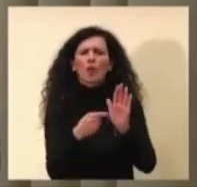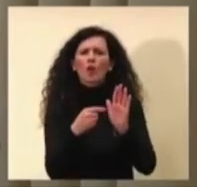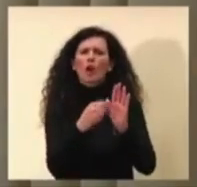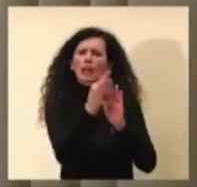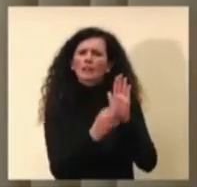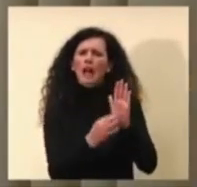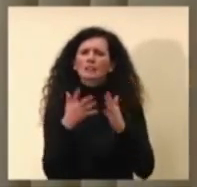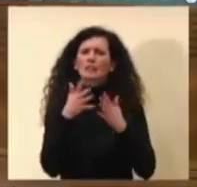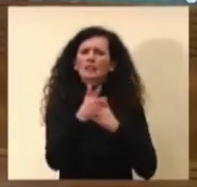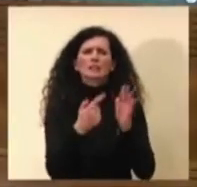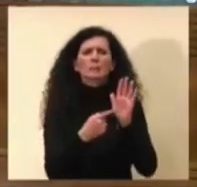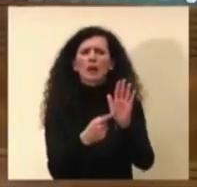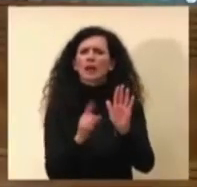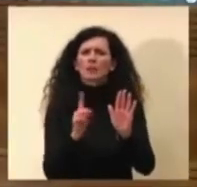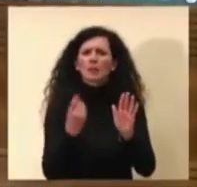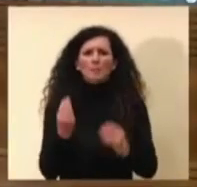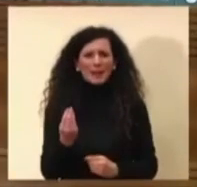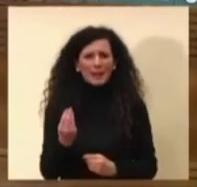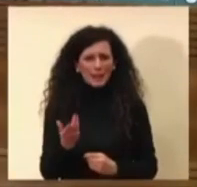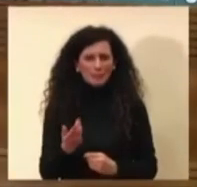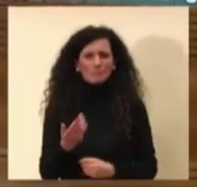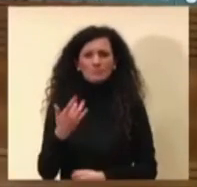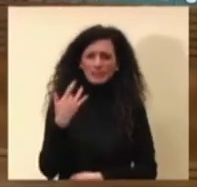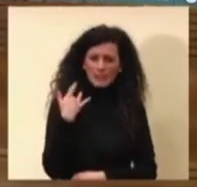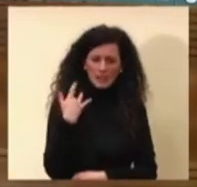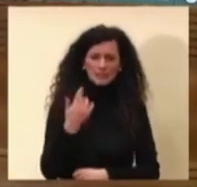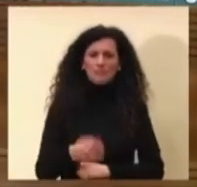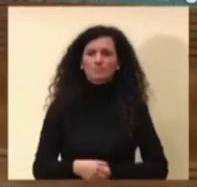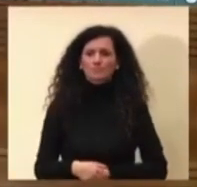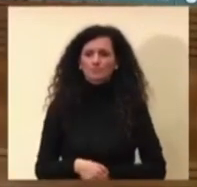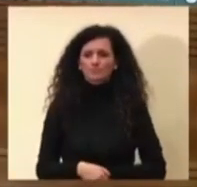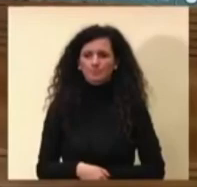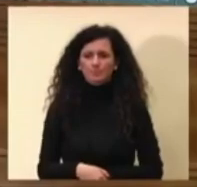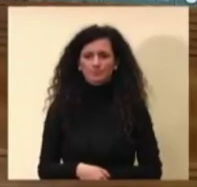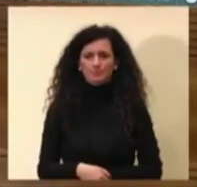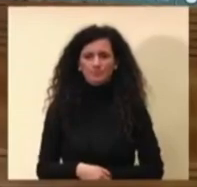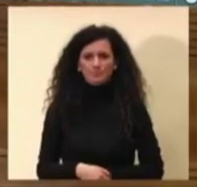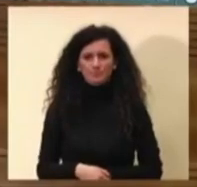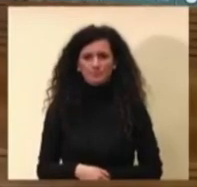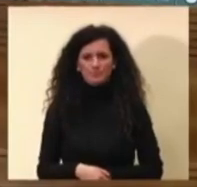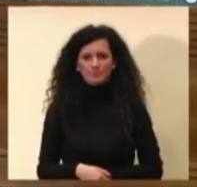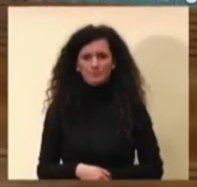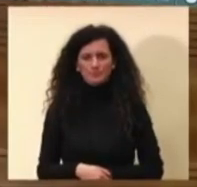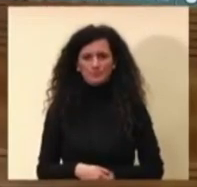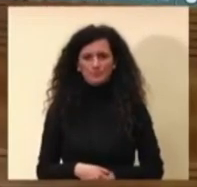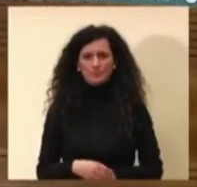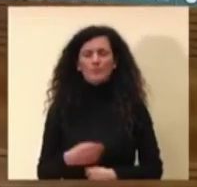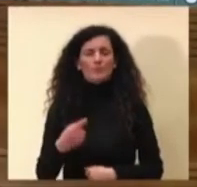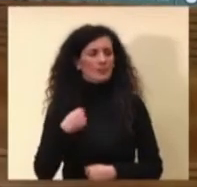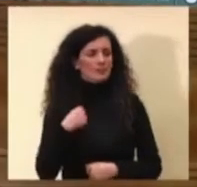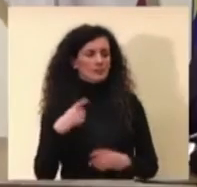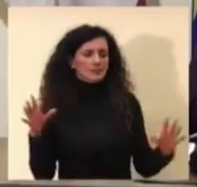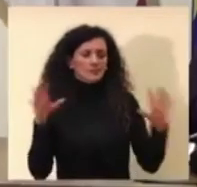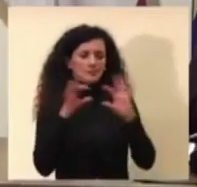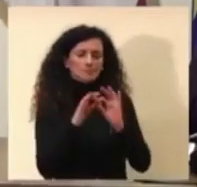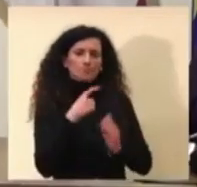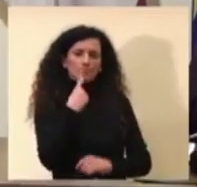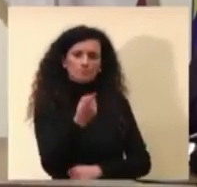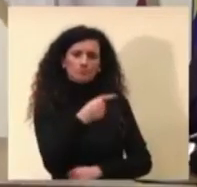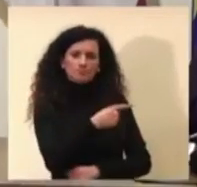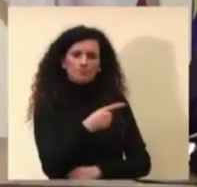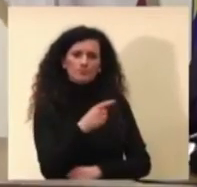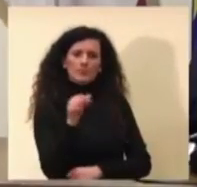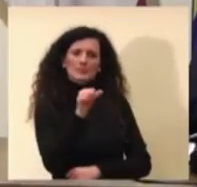dati grazie aggiungo qualcosa a quanto detto allora da Silvio Brusaferro il